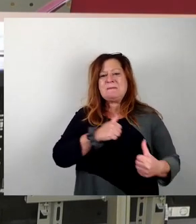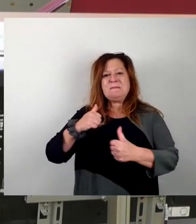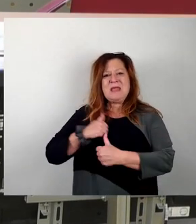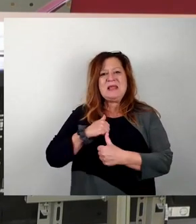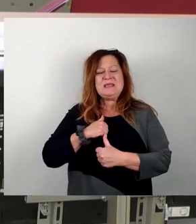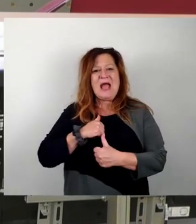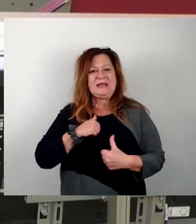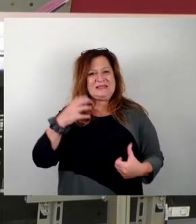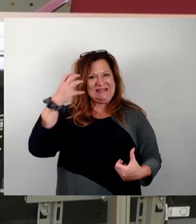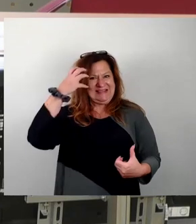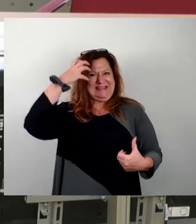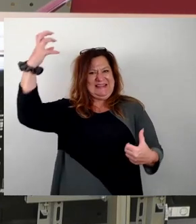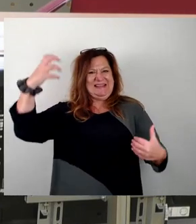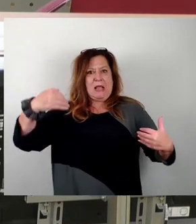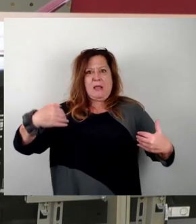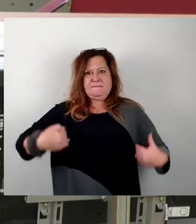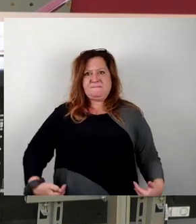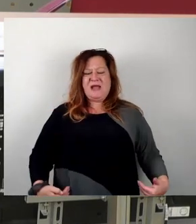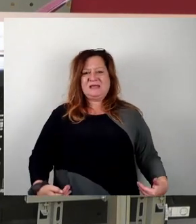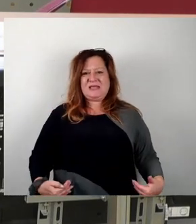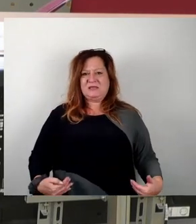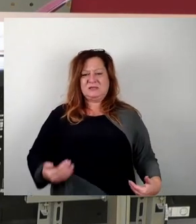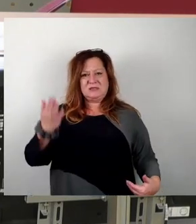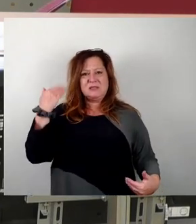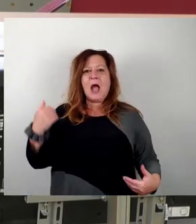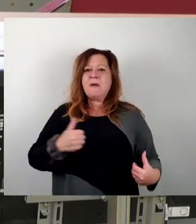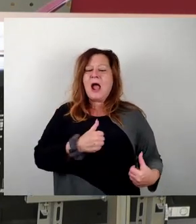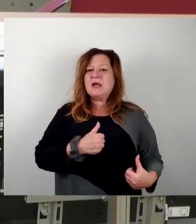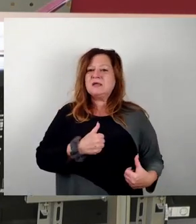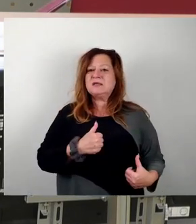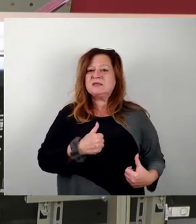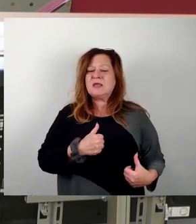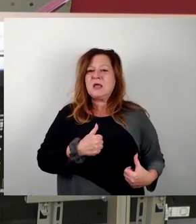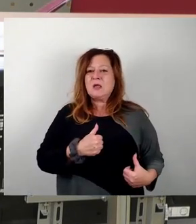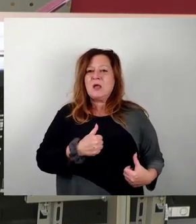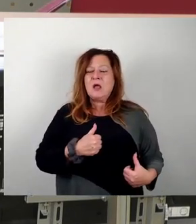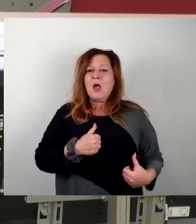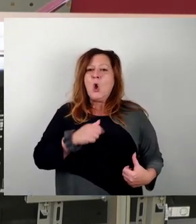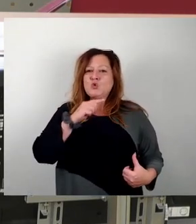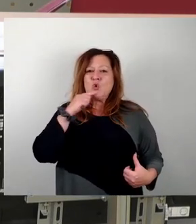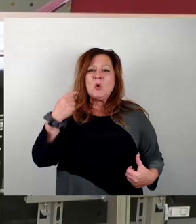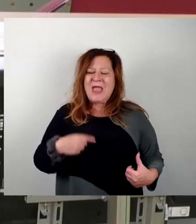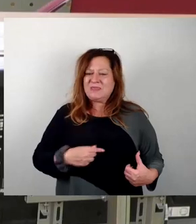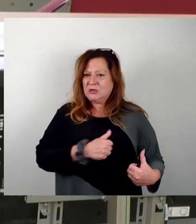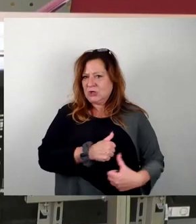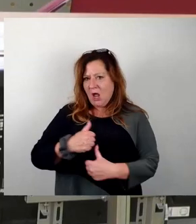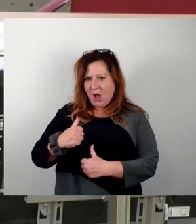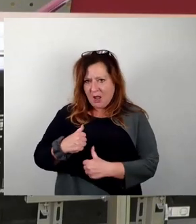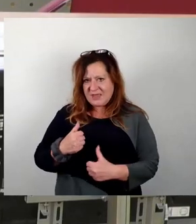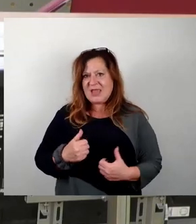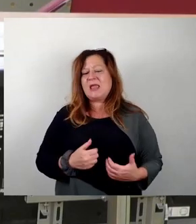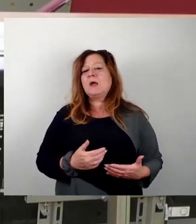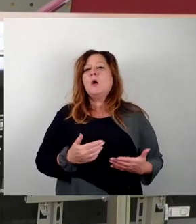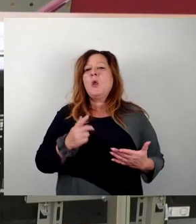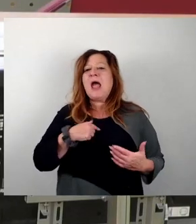sage ich mal, der sowjetischen Armee und der Sowjetunion und damit auch das Zeichen des Sieges des Sozialismus